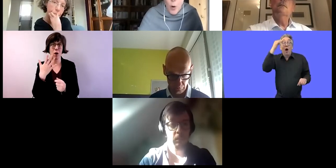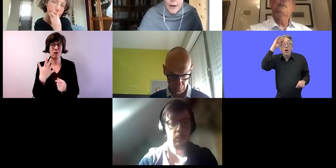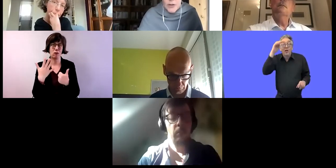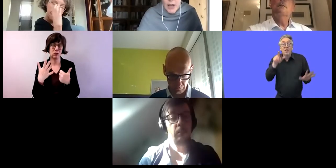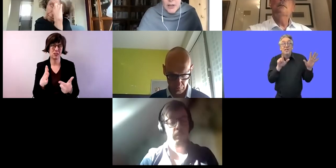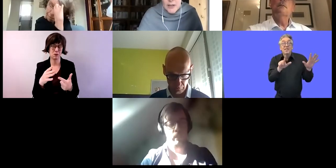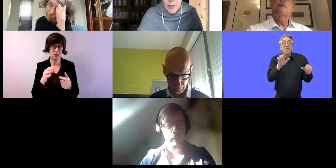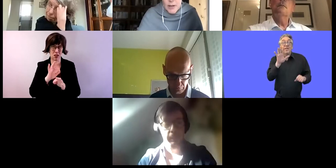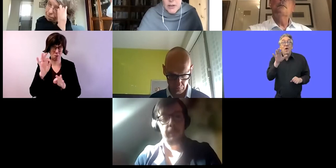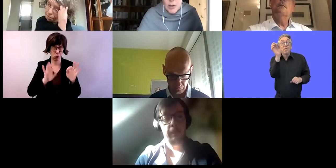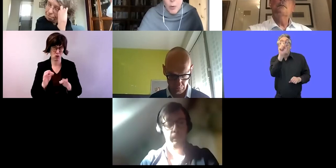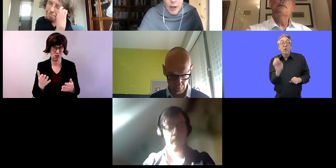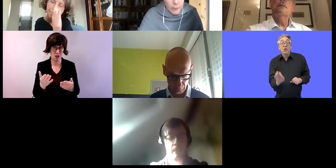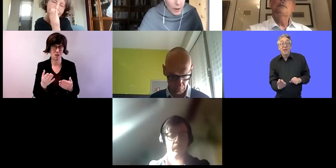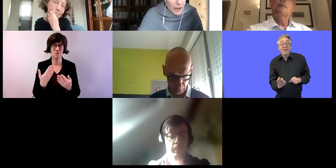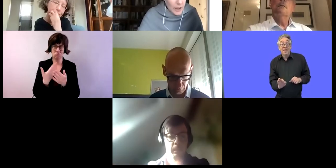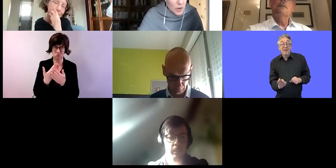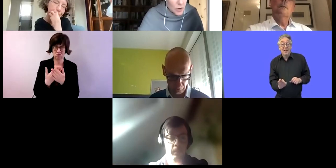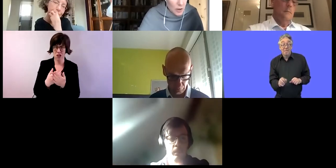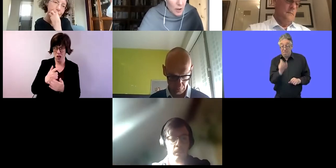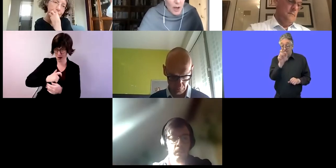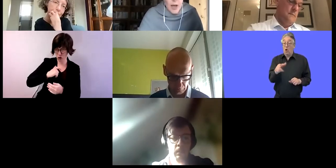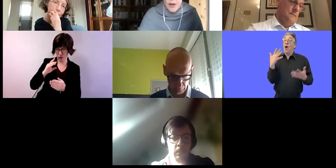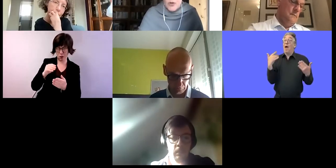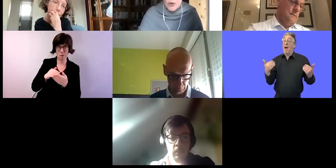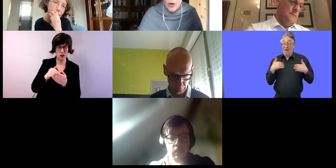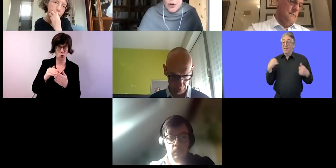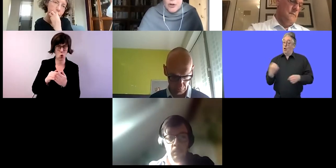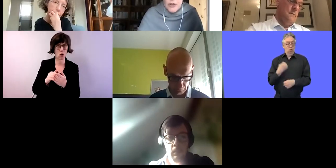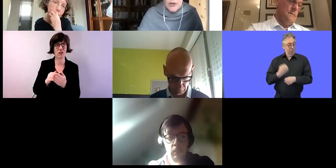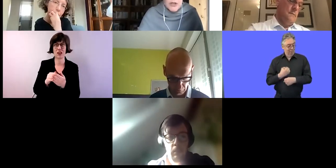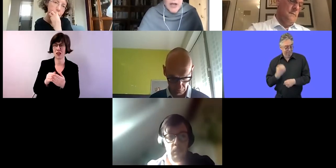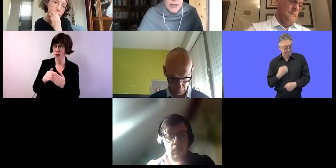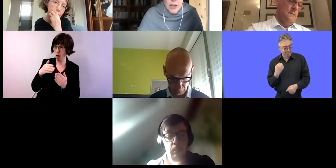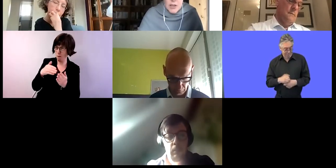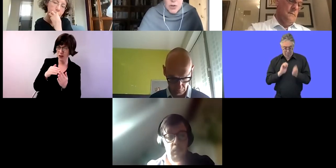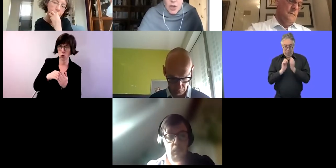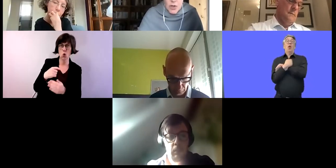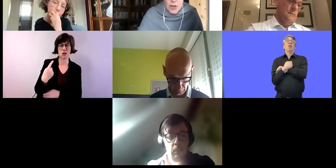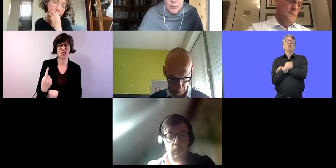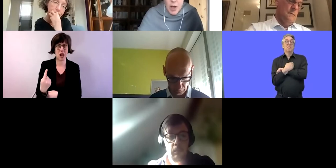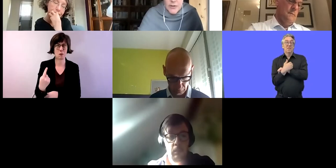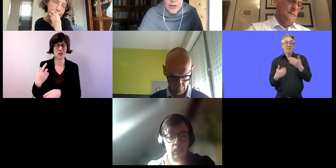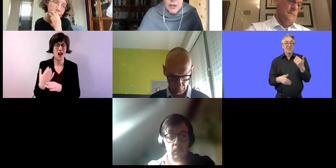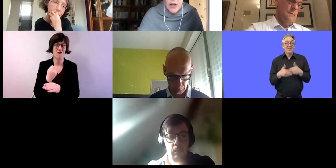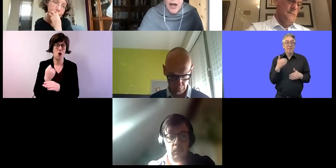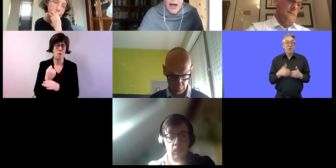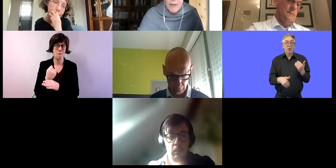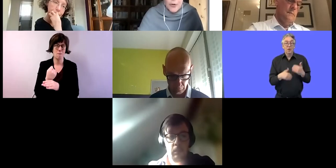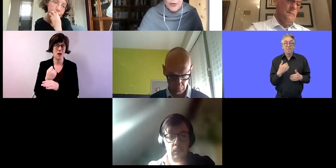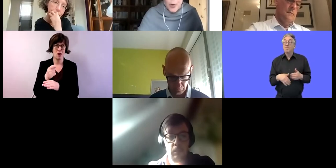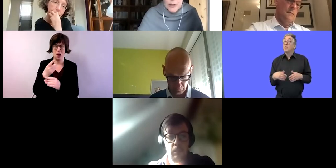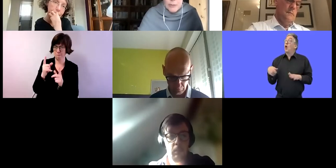von den Menschen mit Behinderungen haben die Behinderung erworben, erhalten sozusagen,